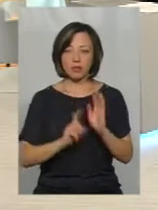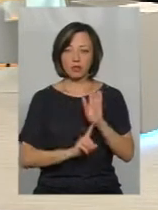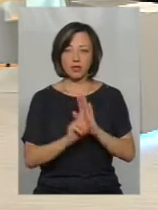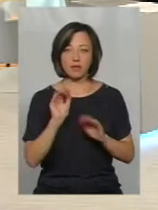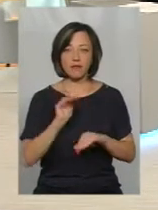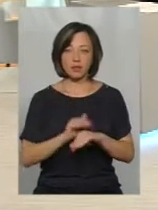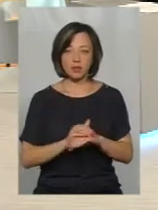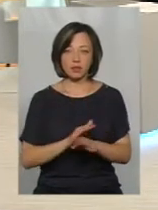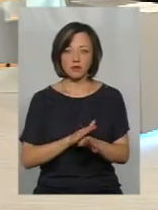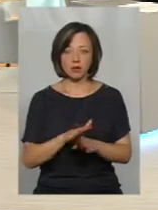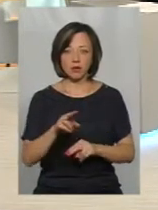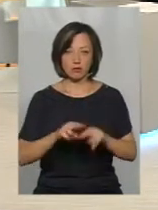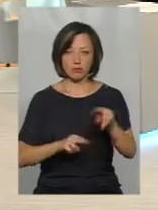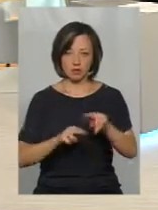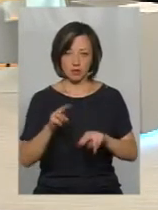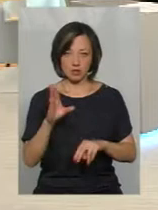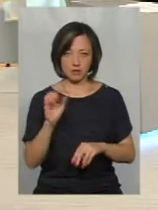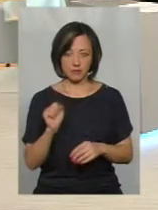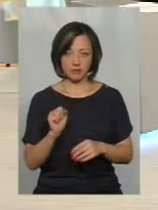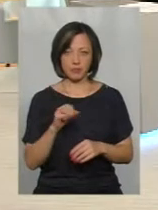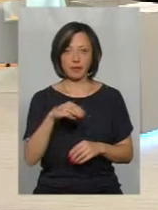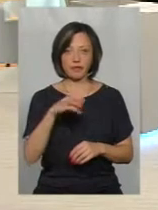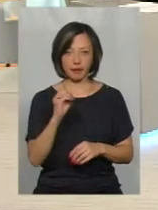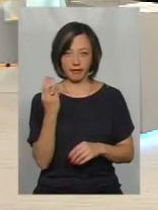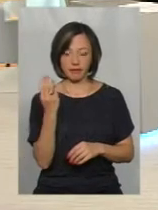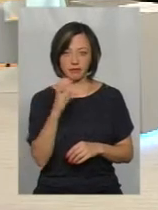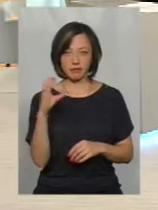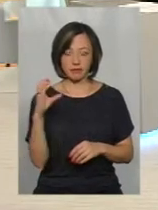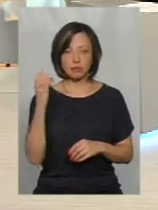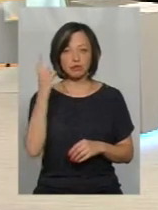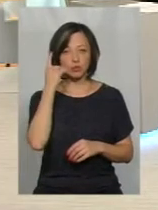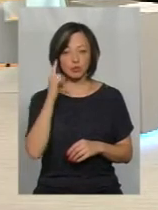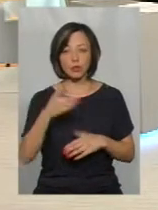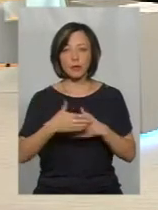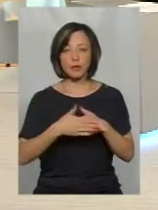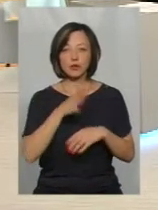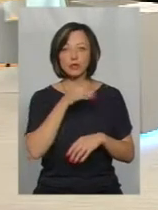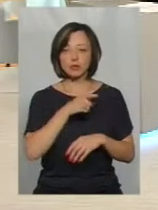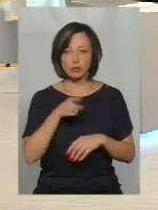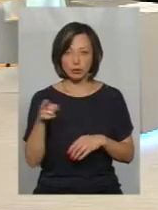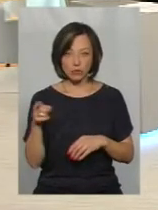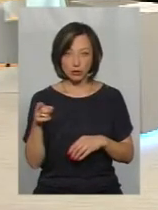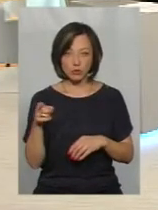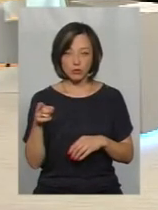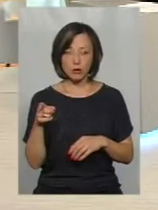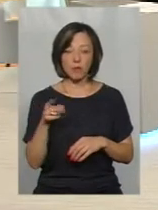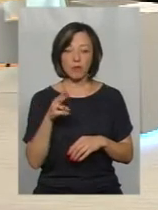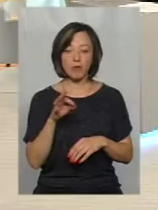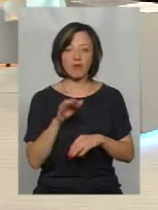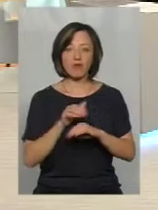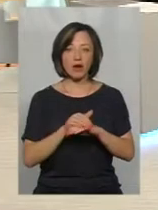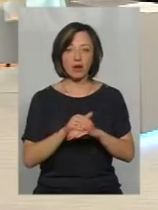фактичне будівництво ТЕС. Думаю, що найближчим часом, а вже по факту,